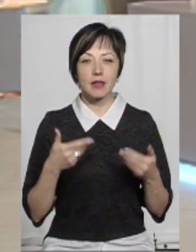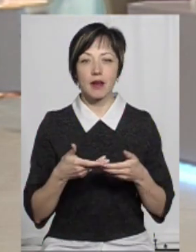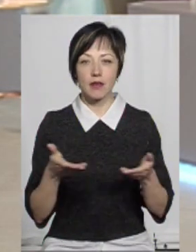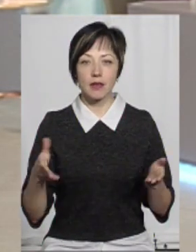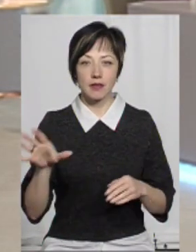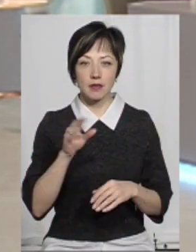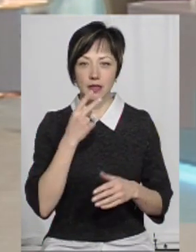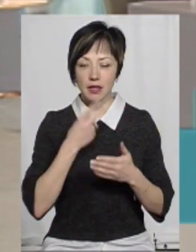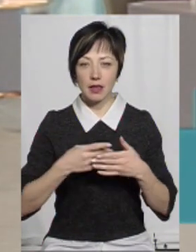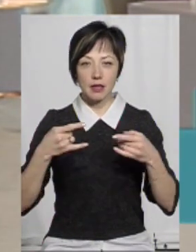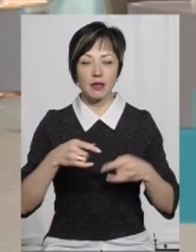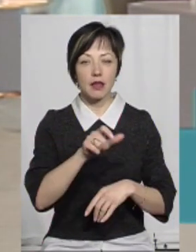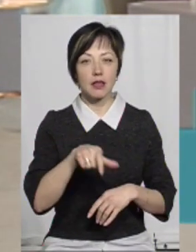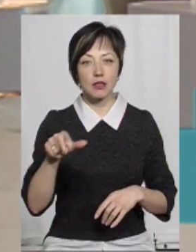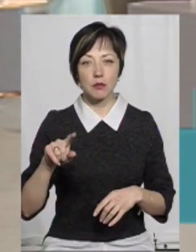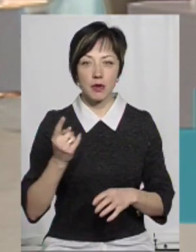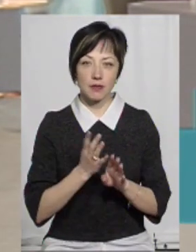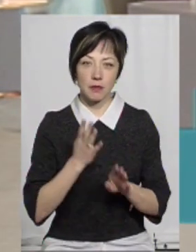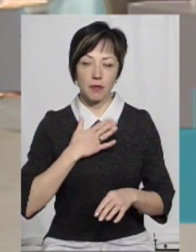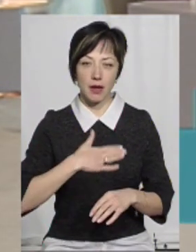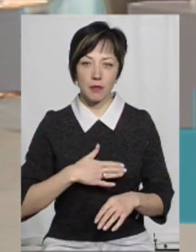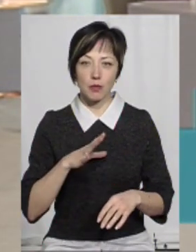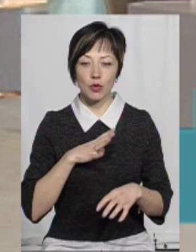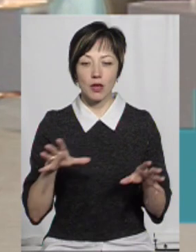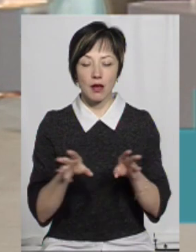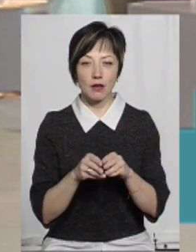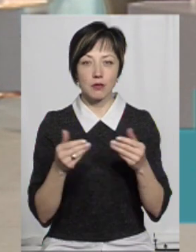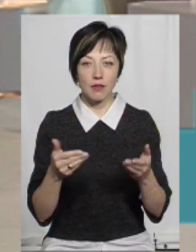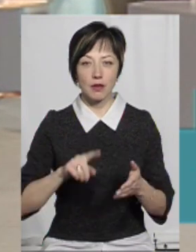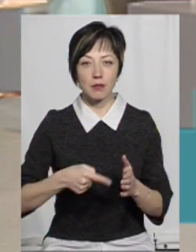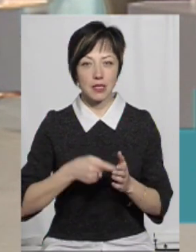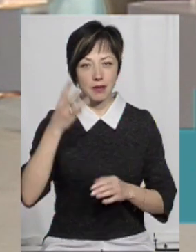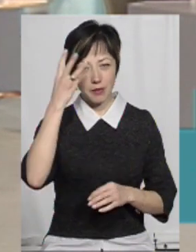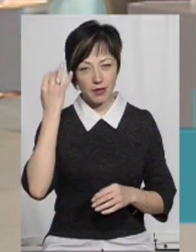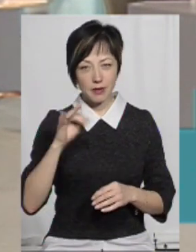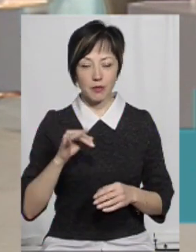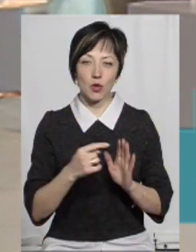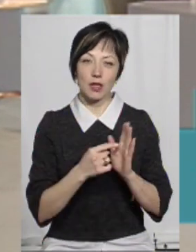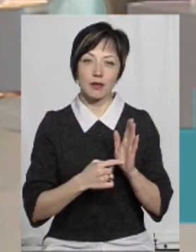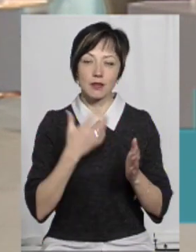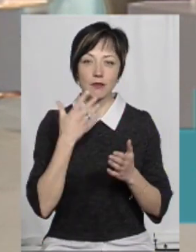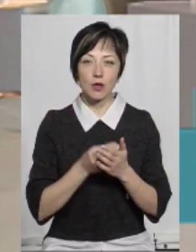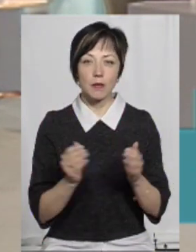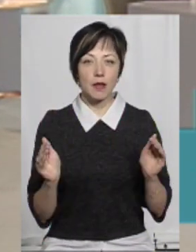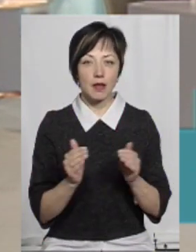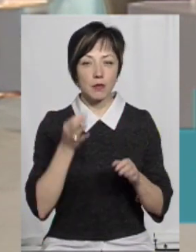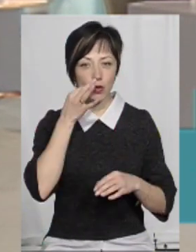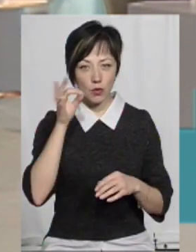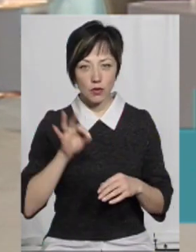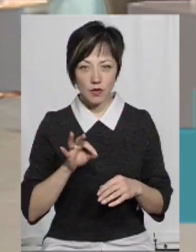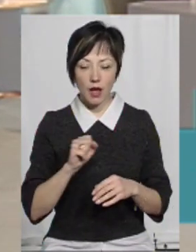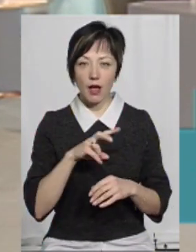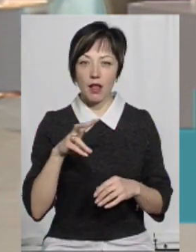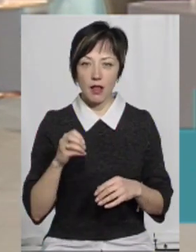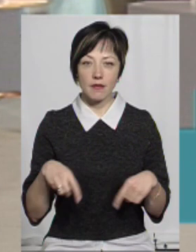телеглядачів. Перш за все, приємно сьогодні бути разом з вами в місті Хмельницькому, поділитися своїм невеликим досвідом,